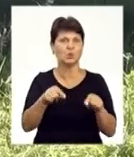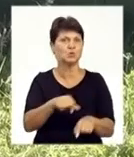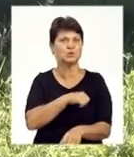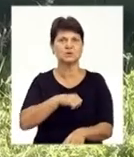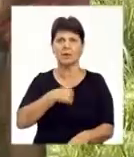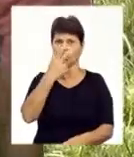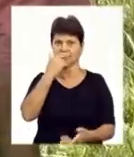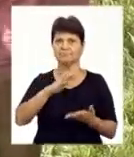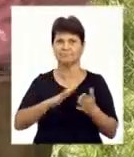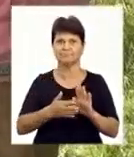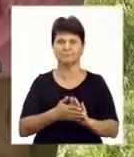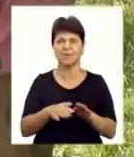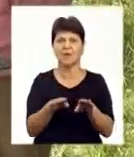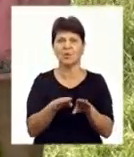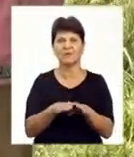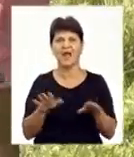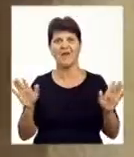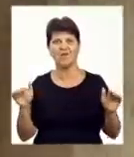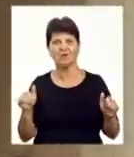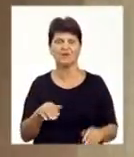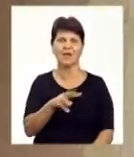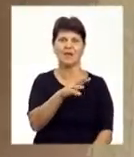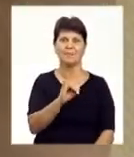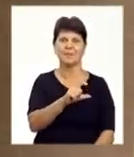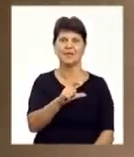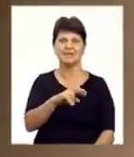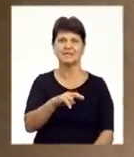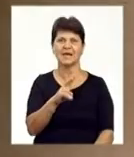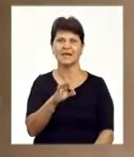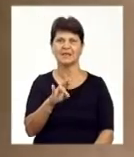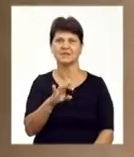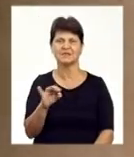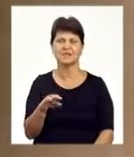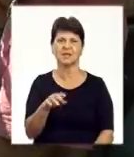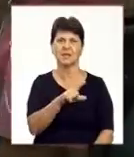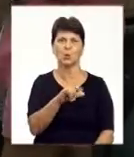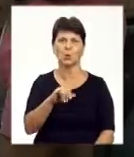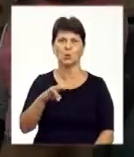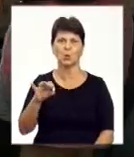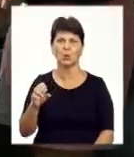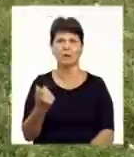прижився. Порівнянні з Вороновицькою, мізяківськими хуторами, де було випусклено понад більше, ніж пів сотні.